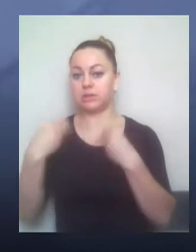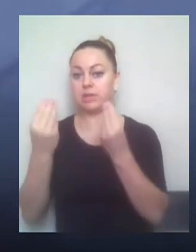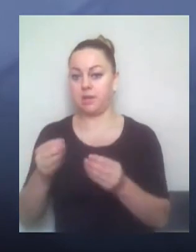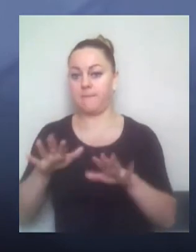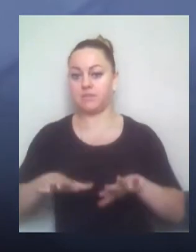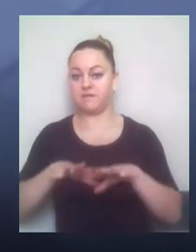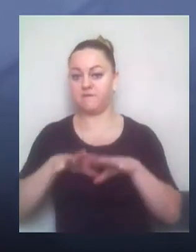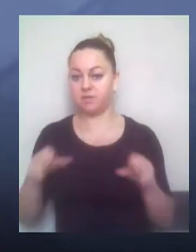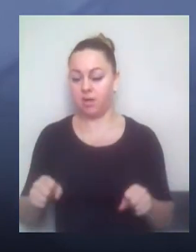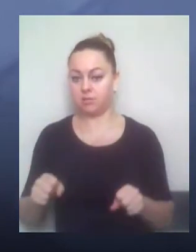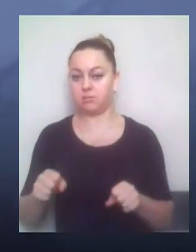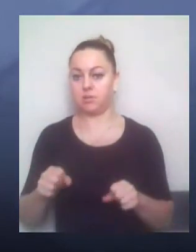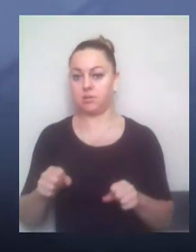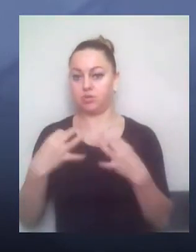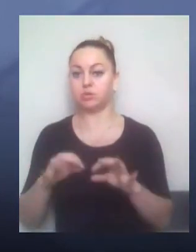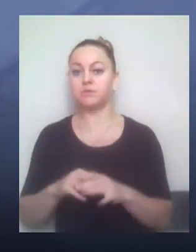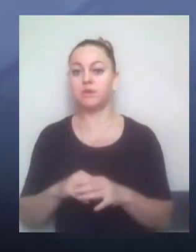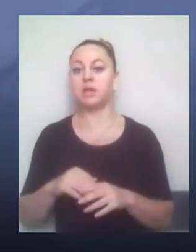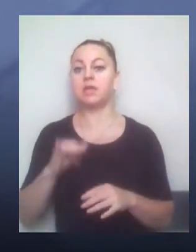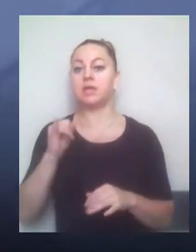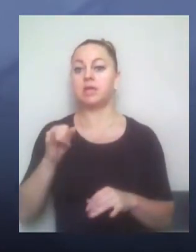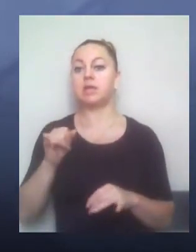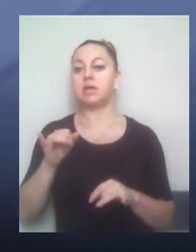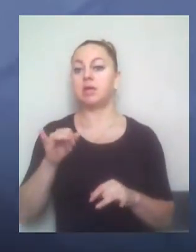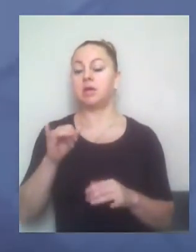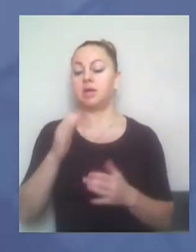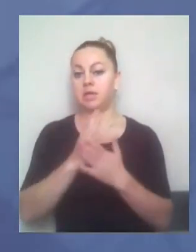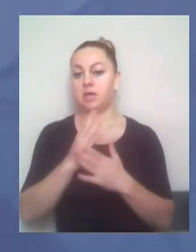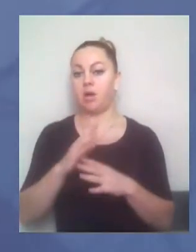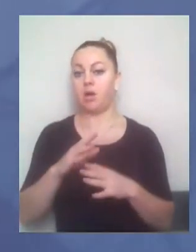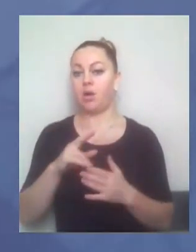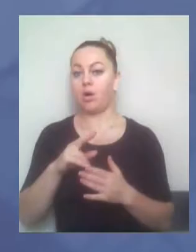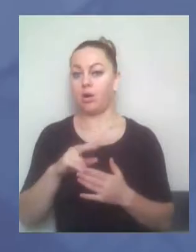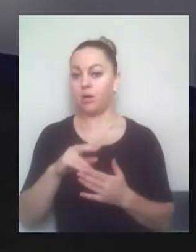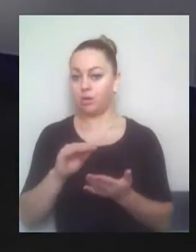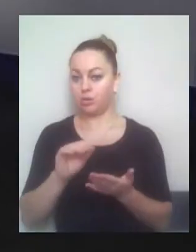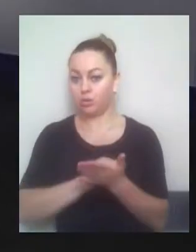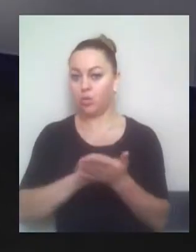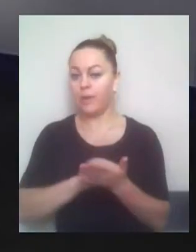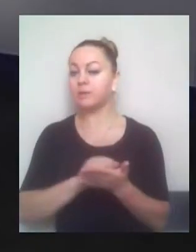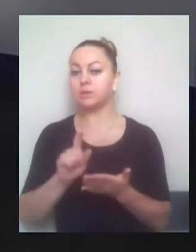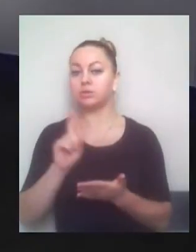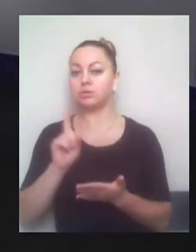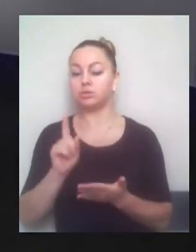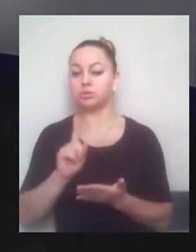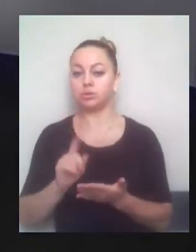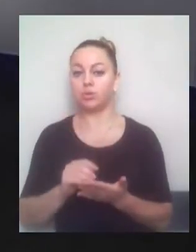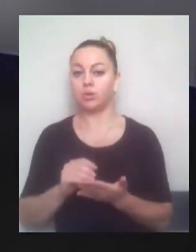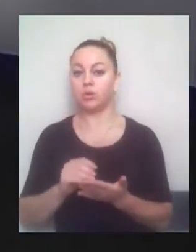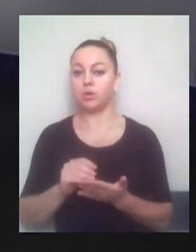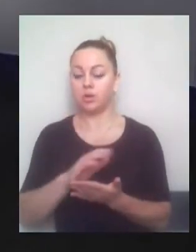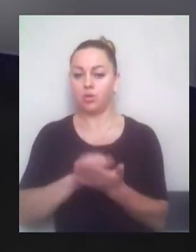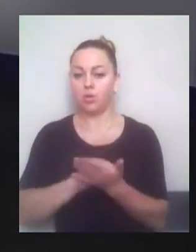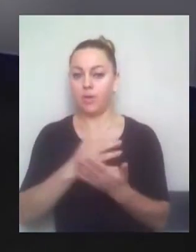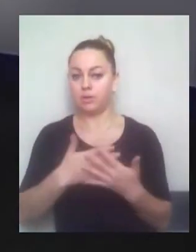Більше того, також наявні такі повноваження і в положенні про управління. І на підставі цих документів і